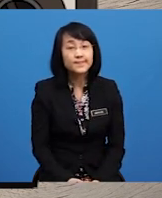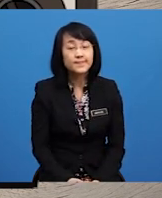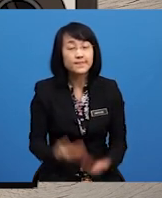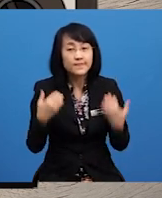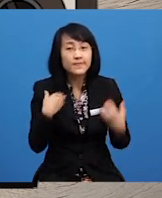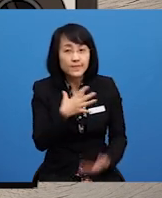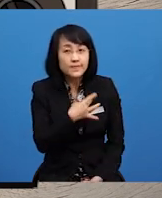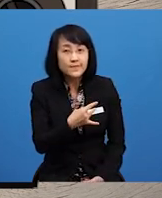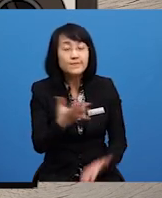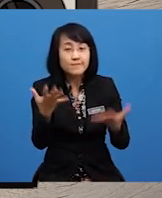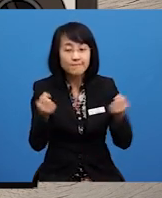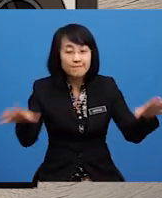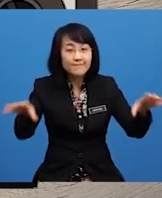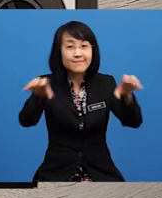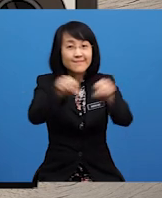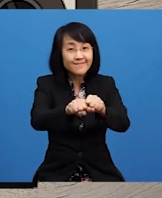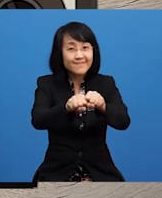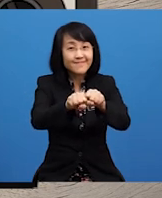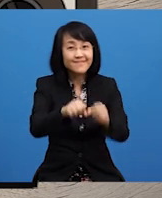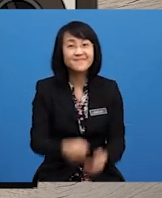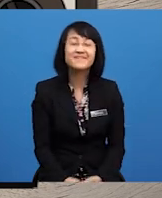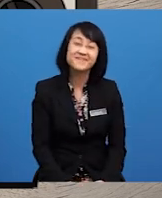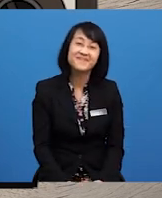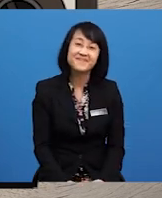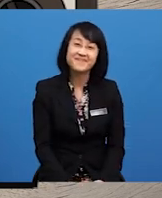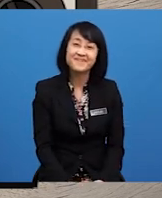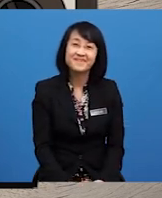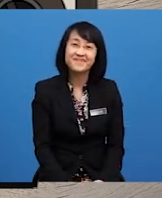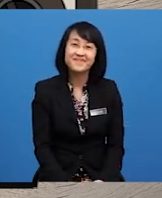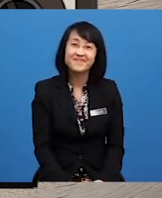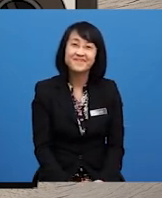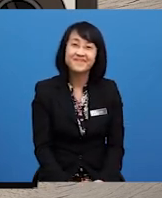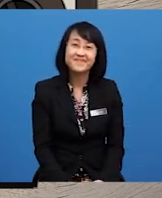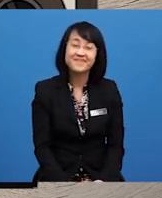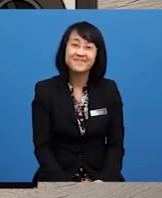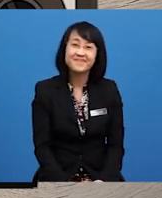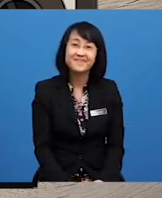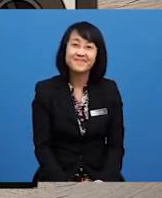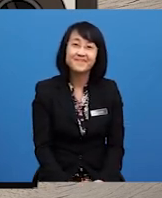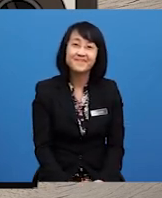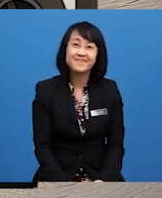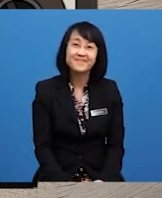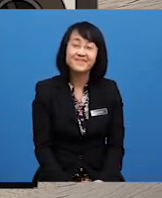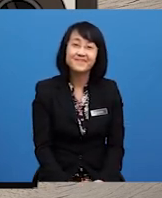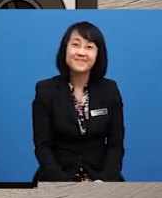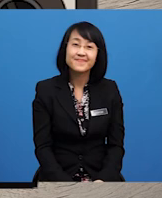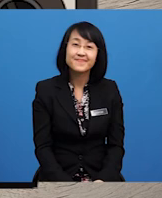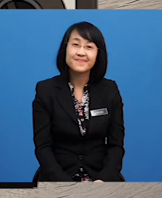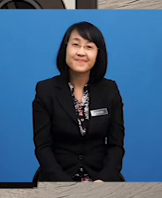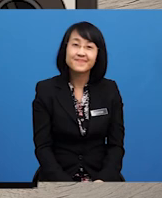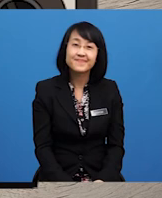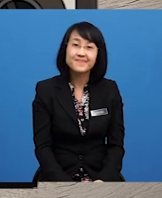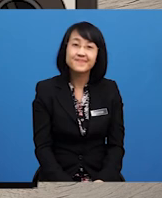Mudalah pasang Angan-angan Sama lah dengan Cik tipah di rumah tu Sama lah dengan Fikiran kakak ni Yelah